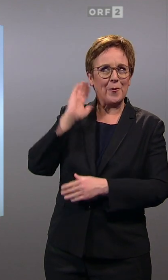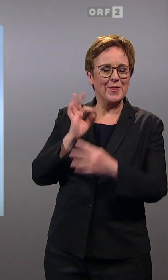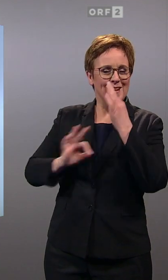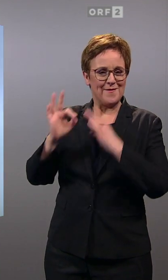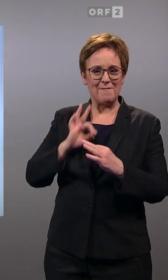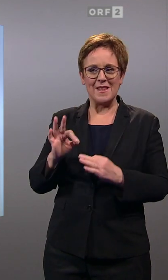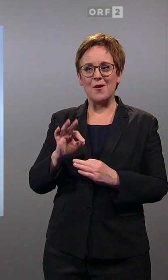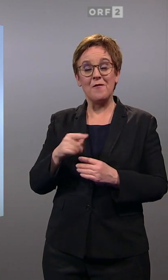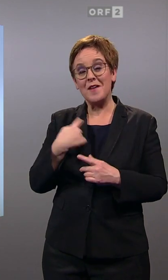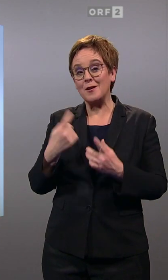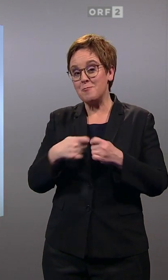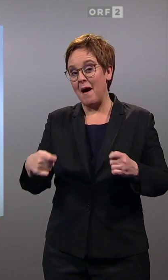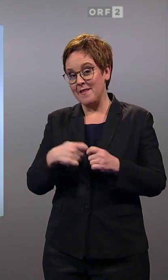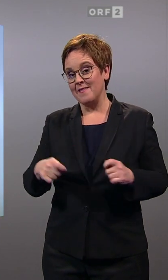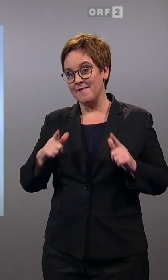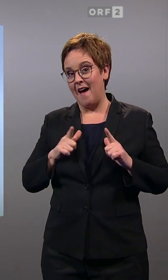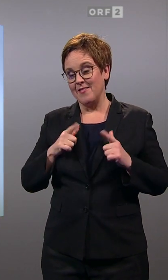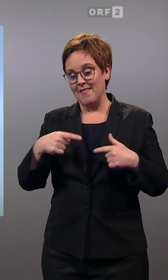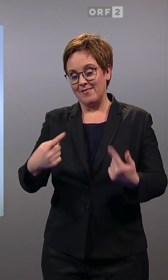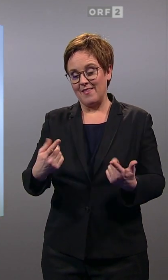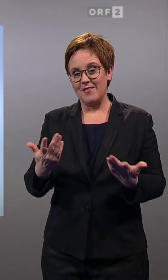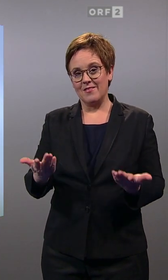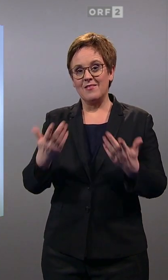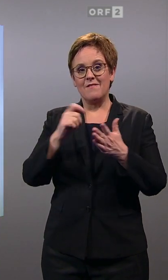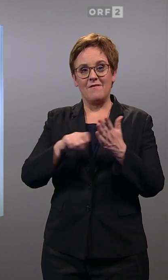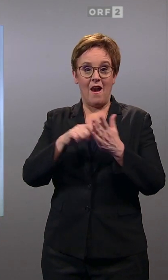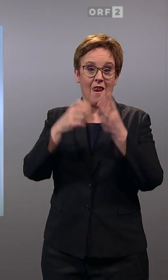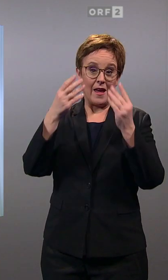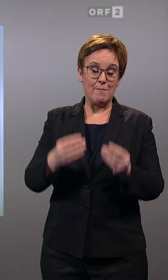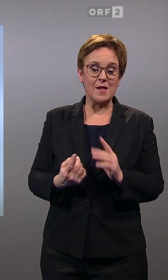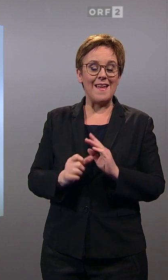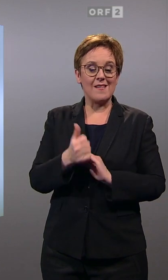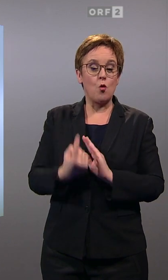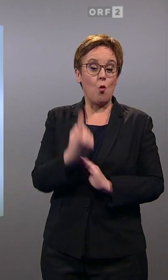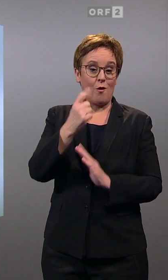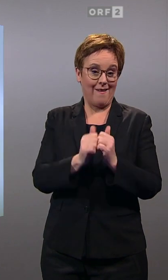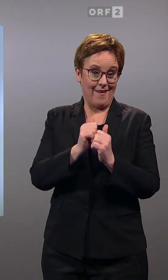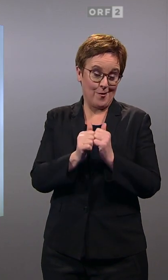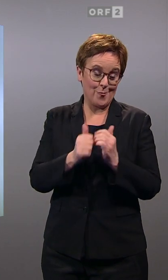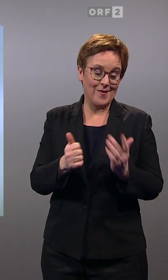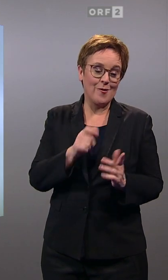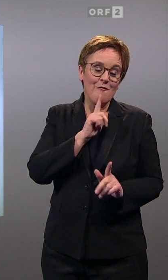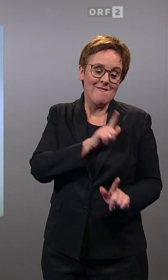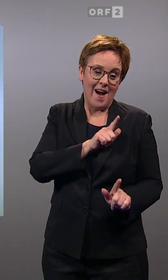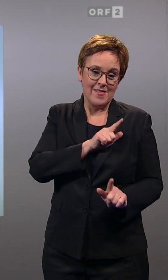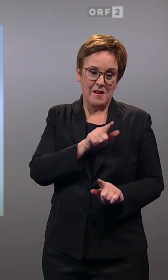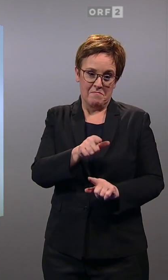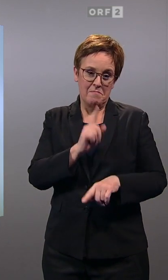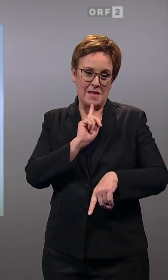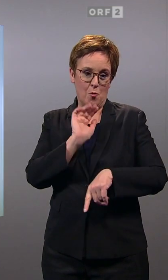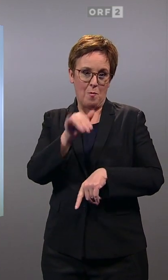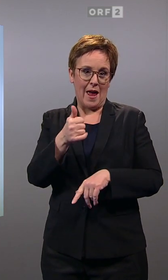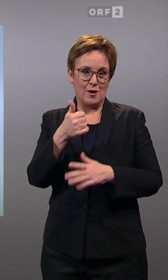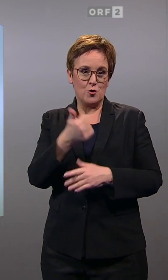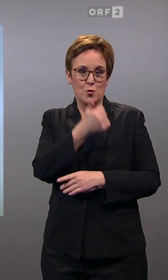besonders großer Spannung auf die erste Hochrechnung blicken. Die lässt noch etwas über eine Stunde